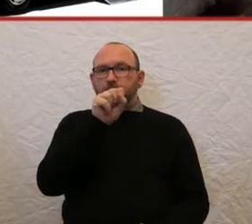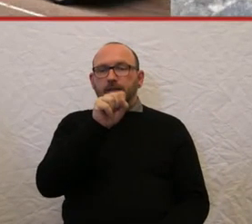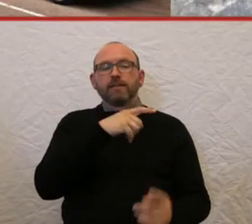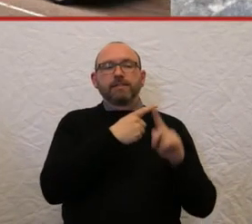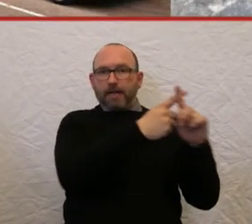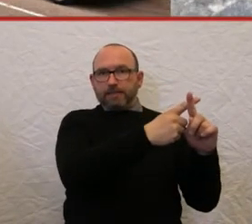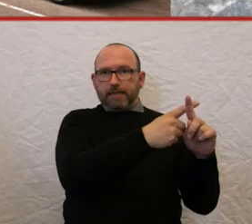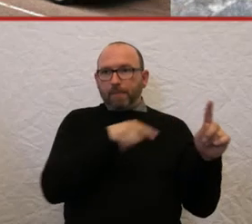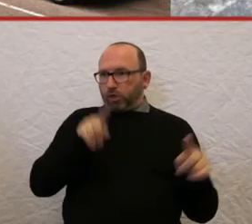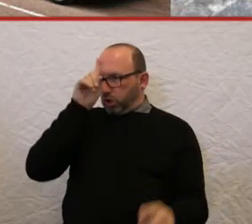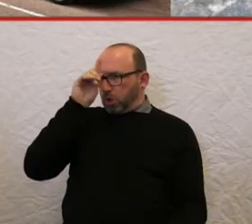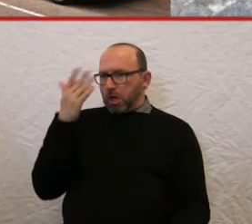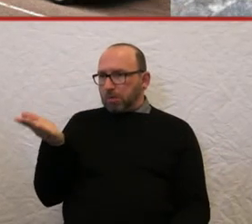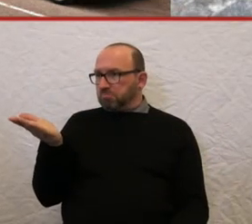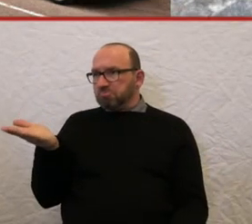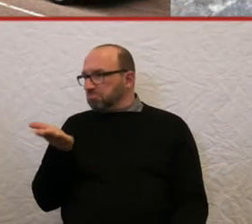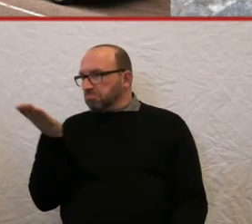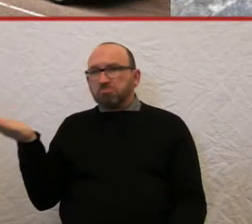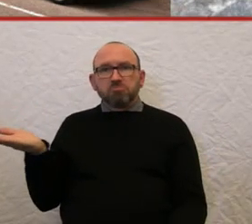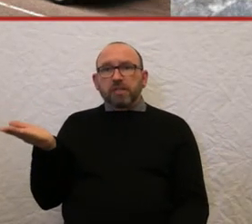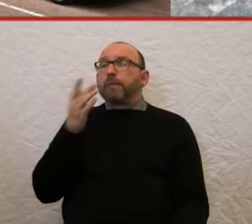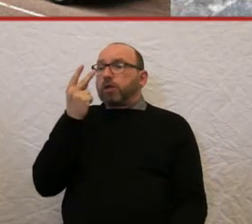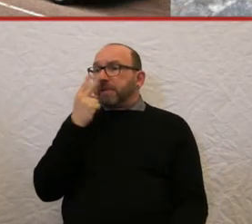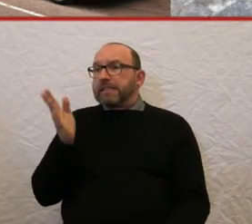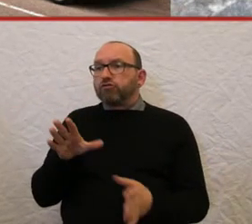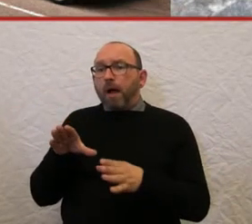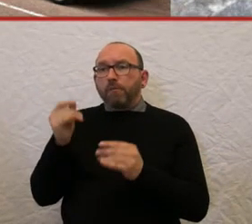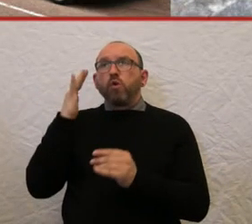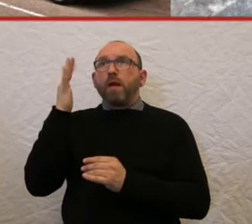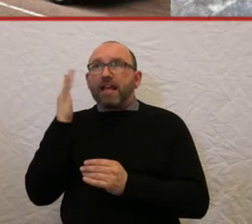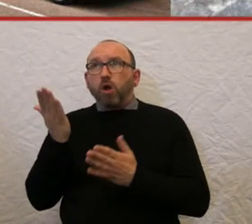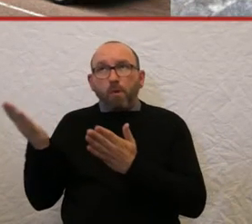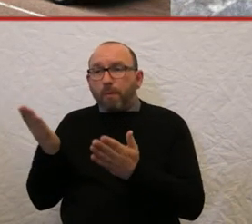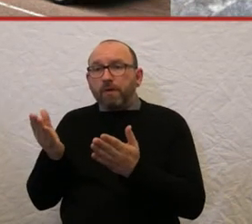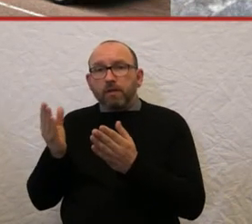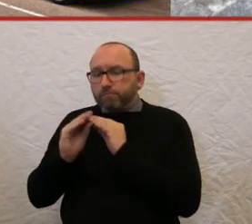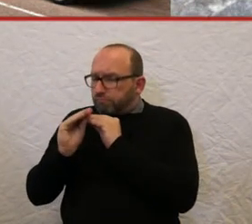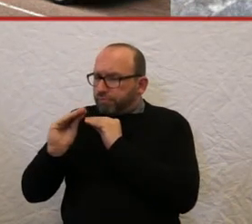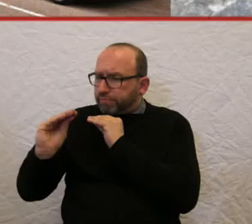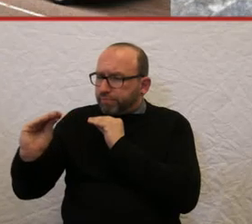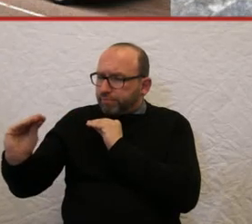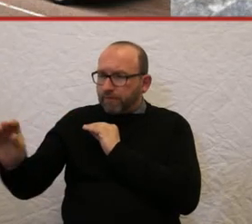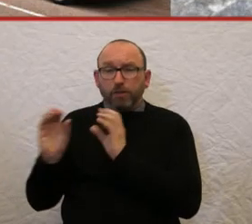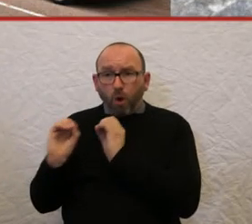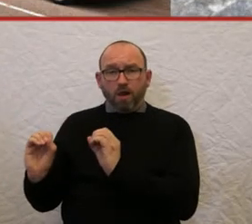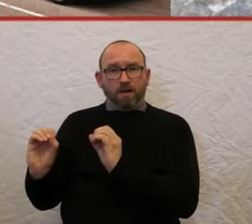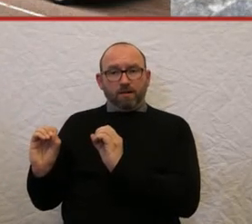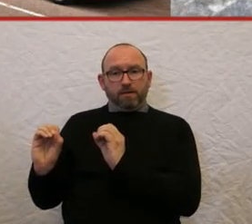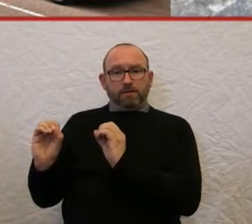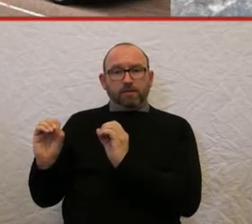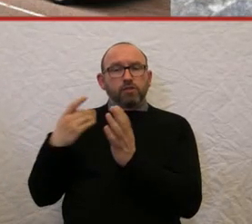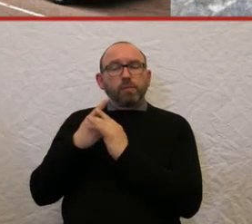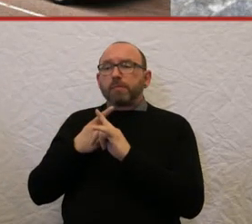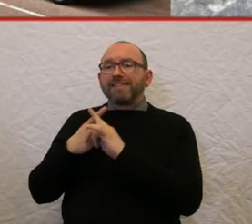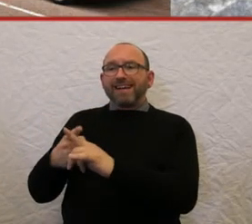keine einzige aufkeimende Debatte auch nur erlebt, wo es darum geht, auch mal bei der Zulassung von